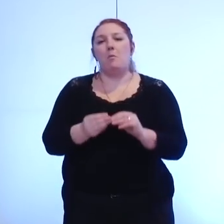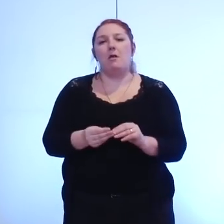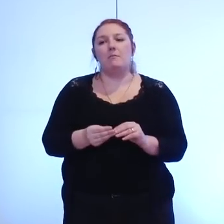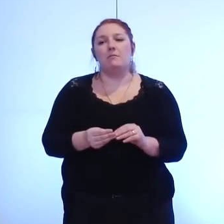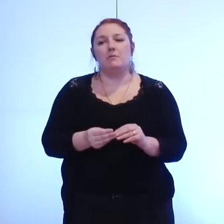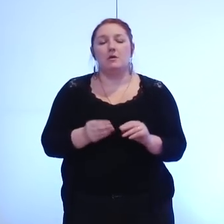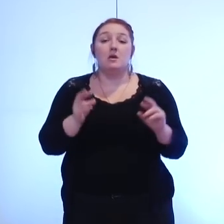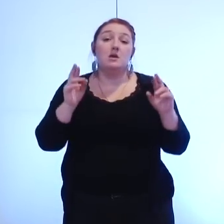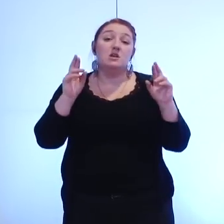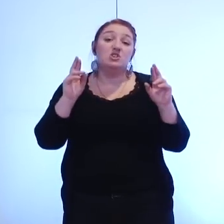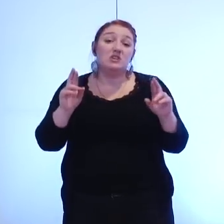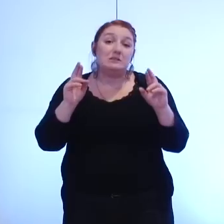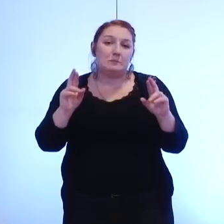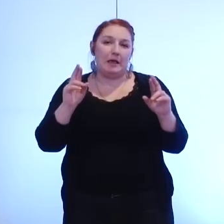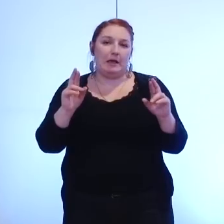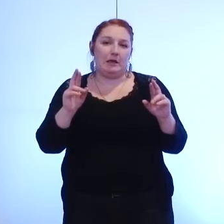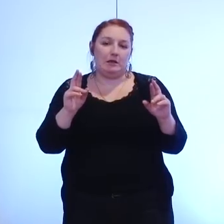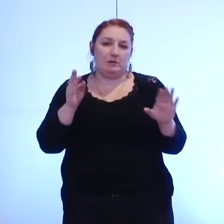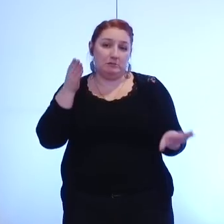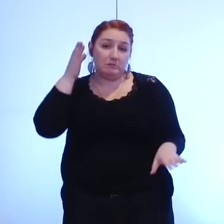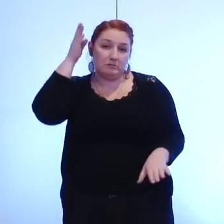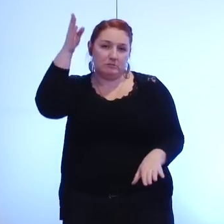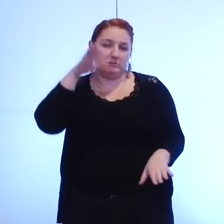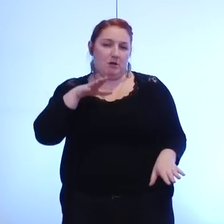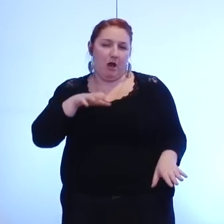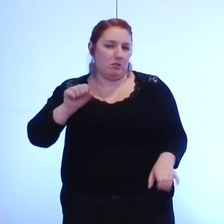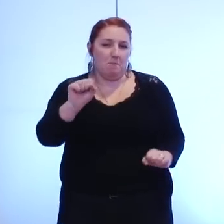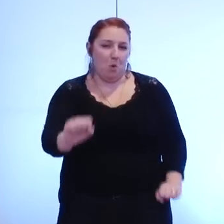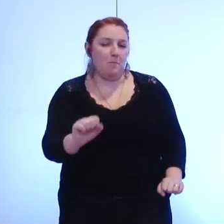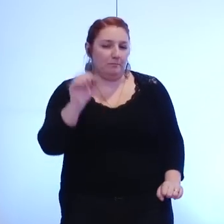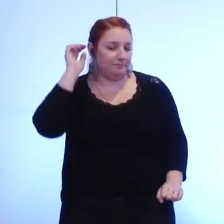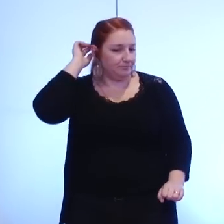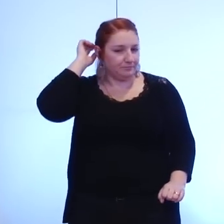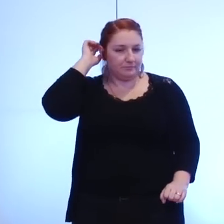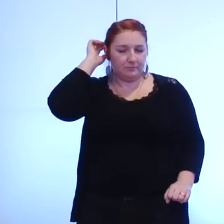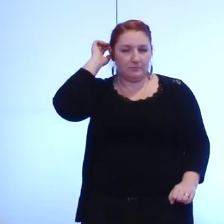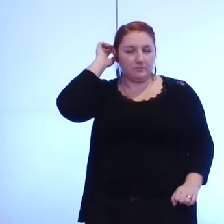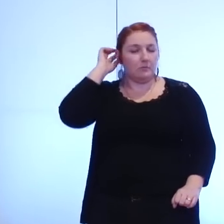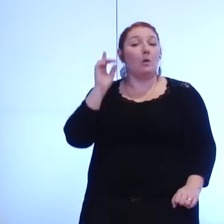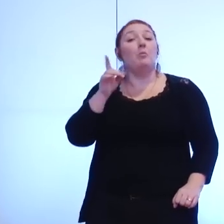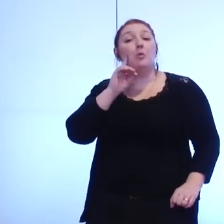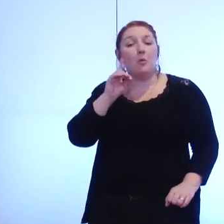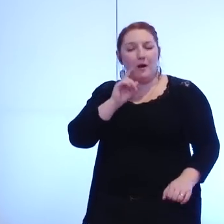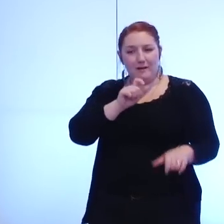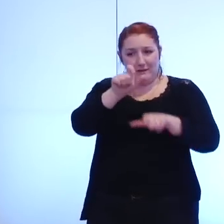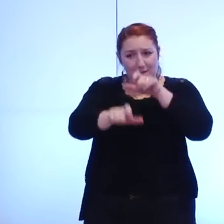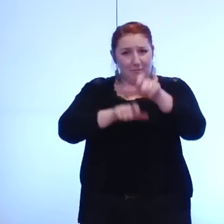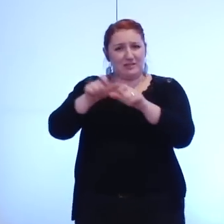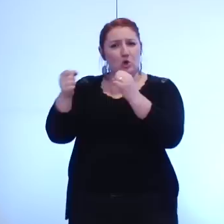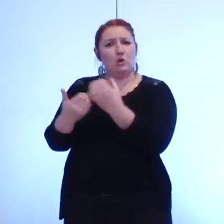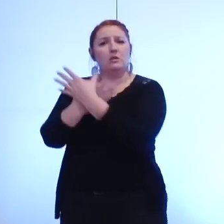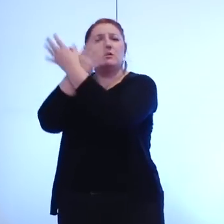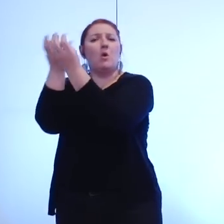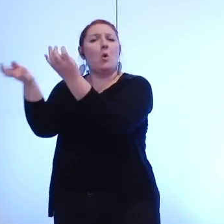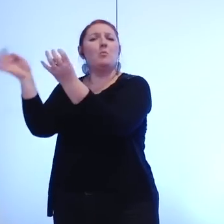être rattrapé par la suite car enfin s'il y a 31 élus communautaires